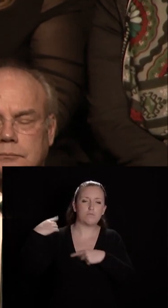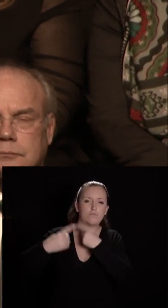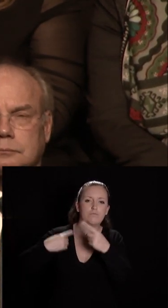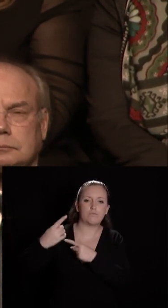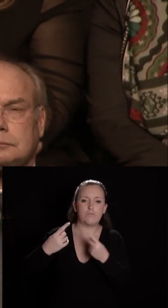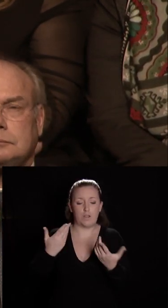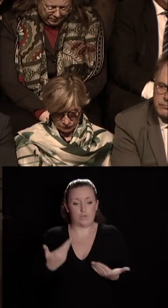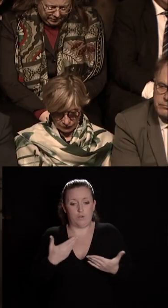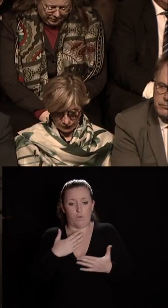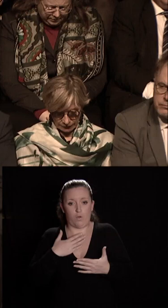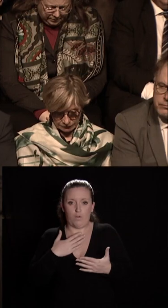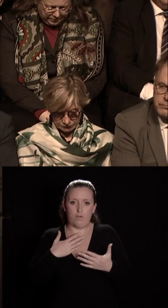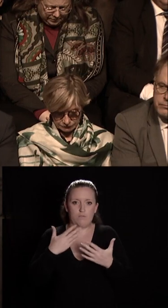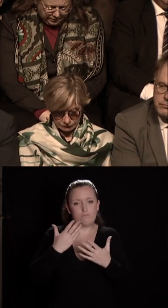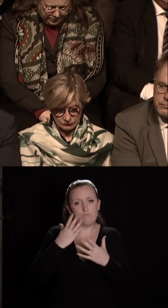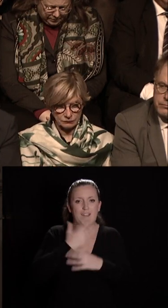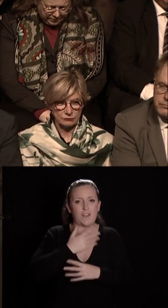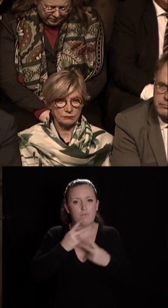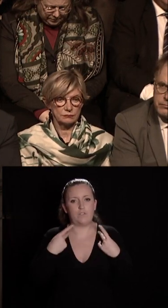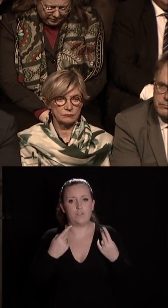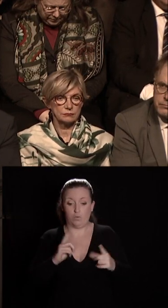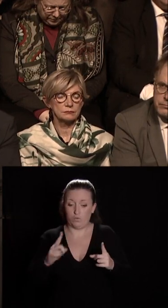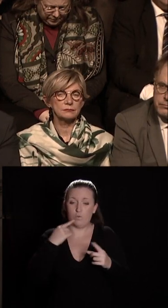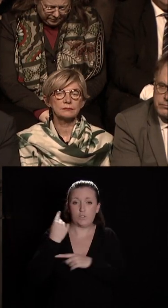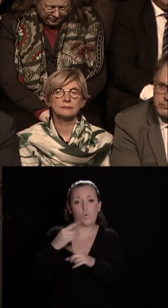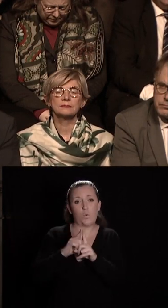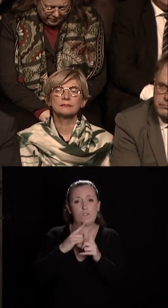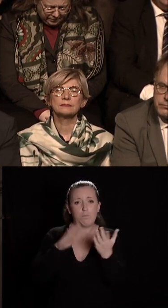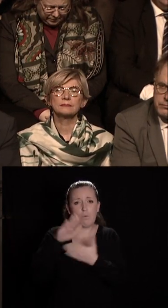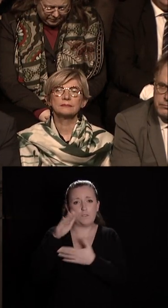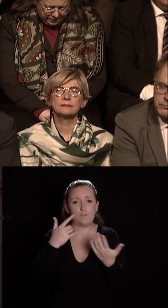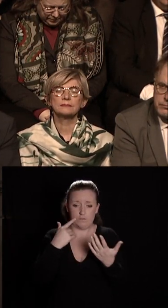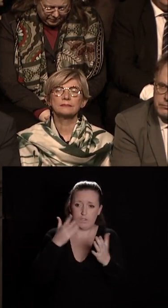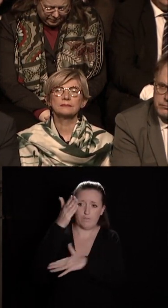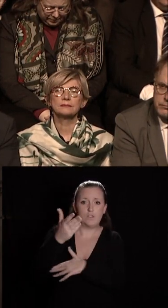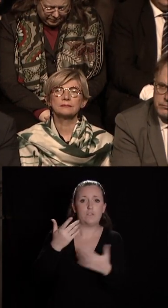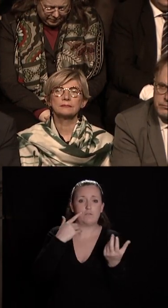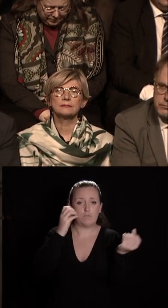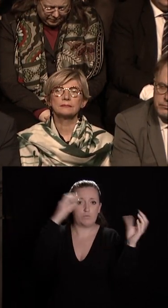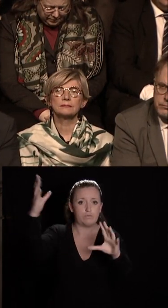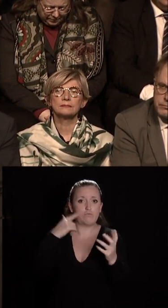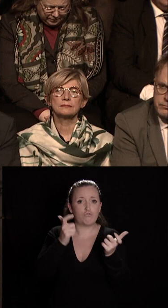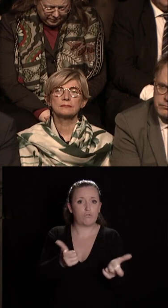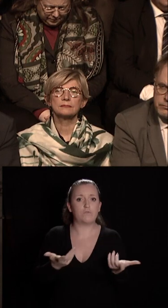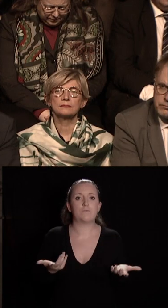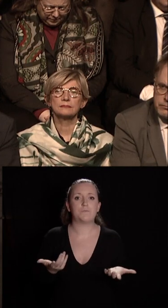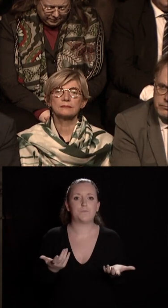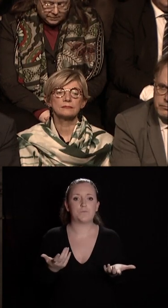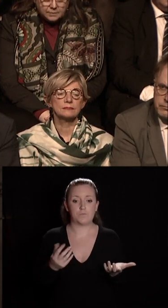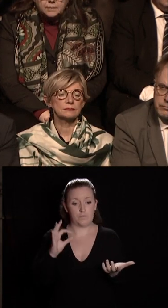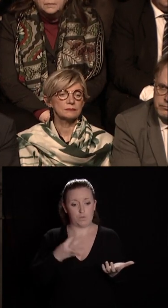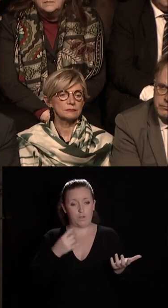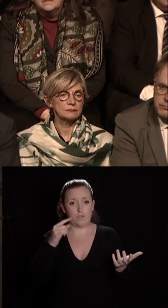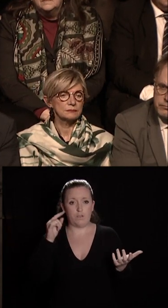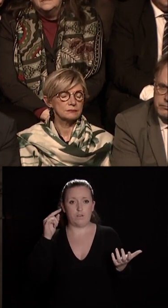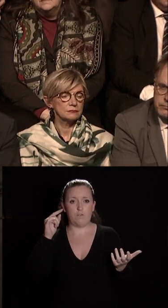bon à vivre Dijon c'est aussi une promesse c'est un avenir c'est une chance oui nous avons il faut en être conscient